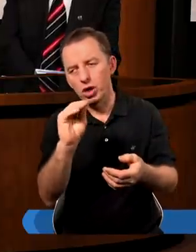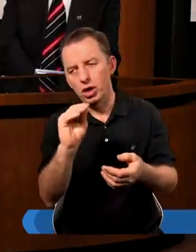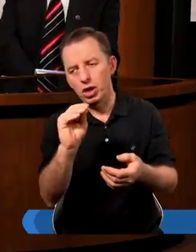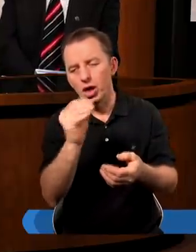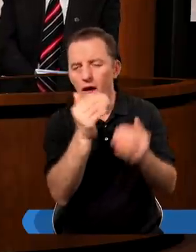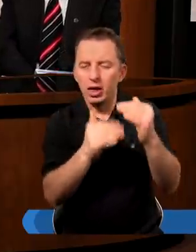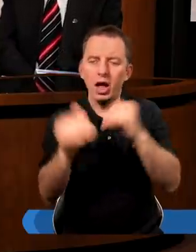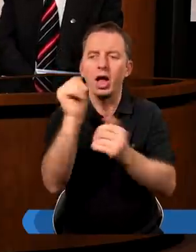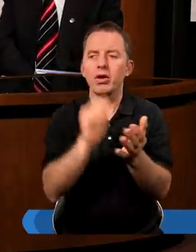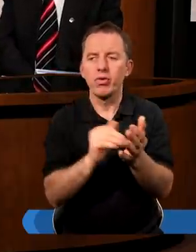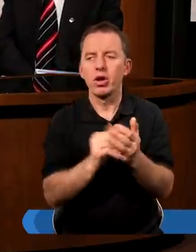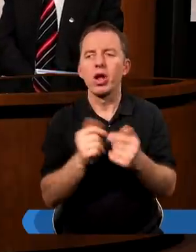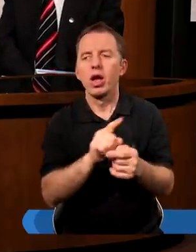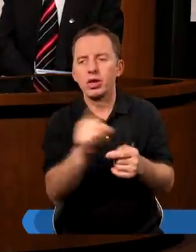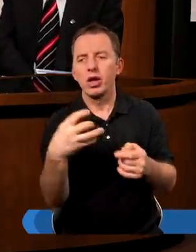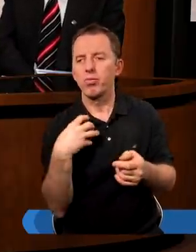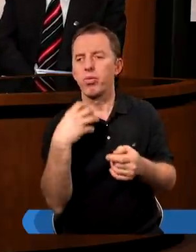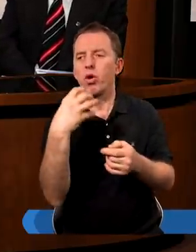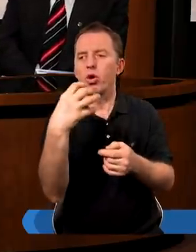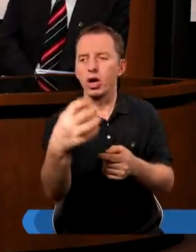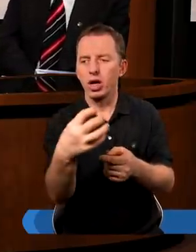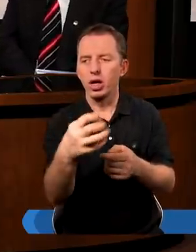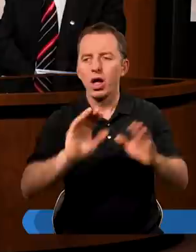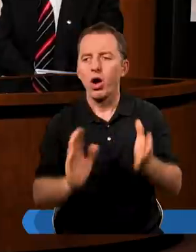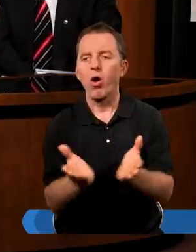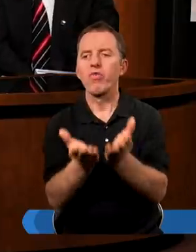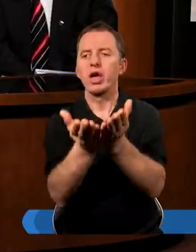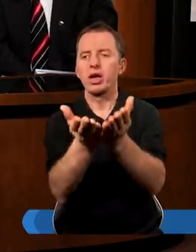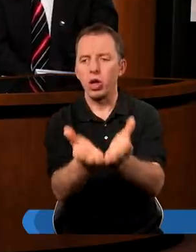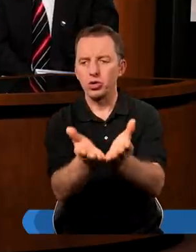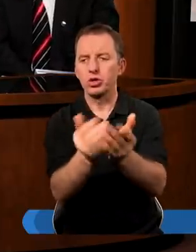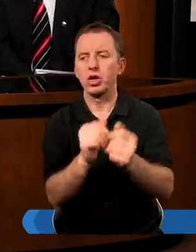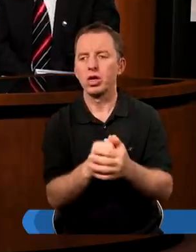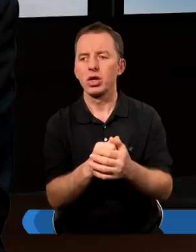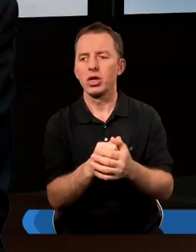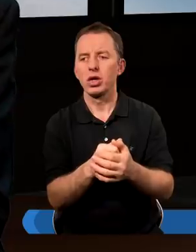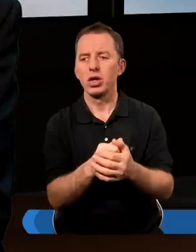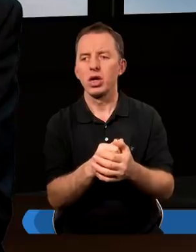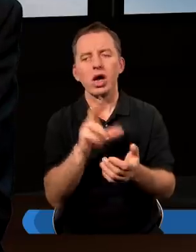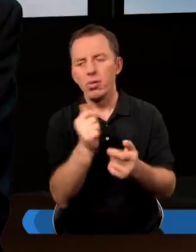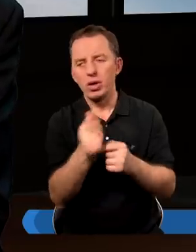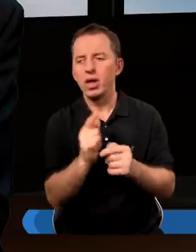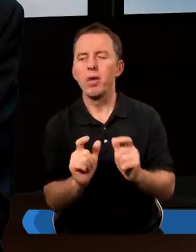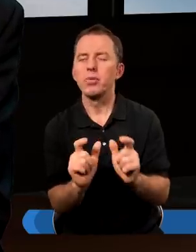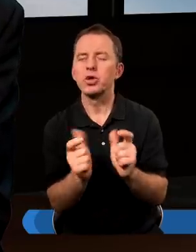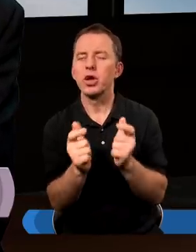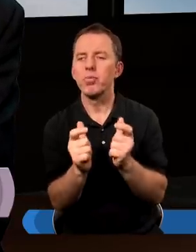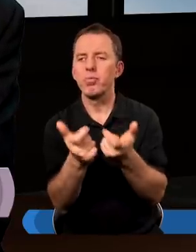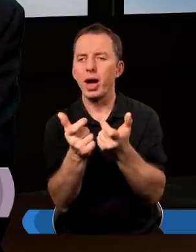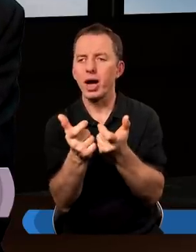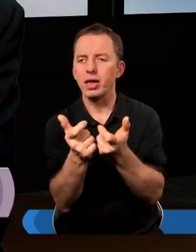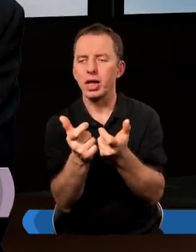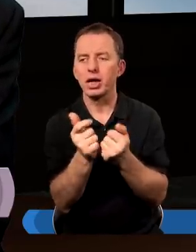nadzwyczajne było ich bogactwo ofiarności. To chyba nie przypadek.